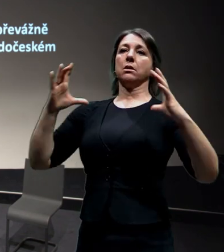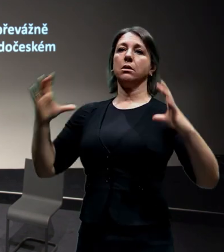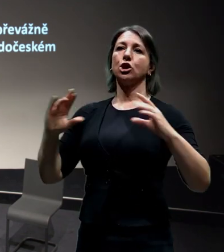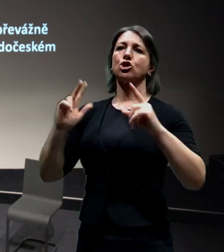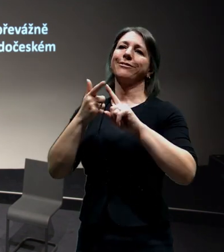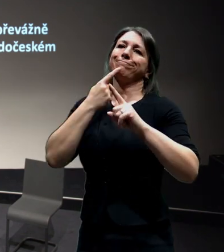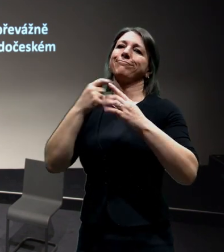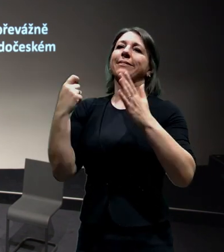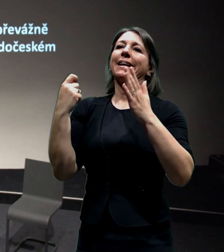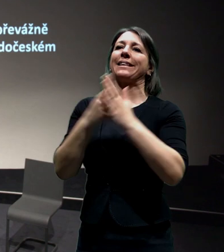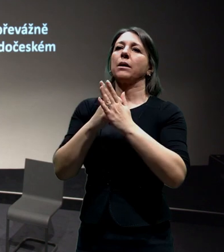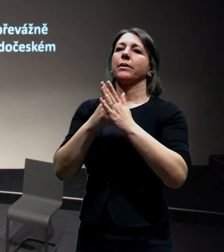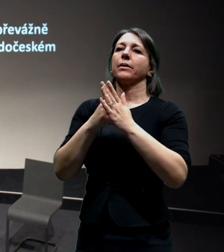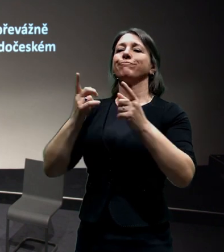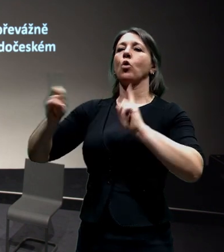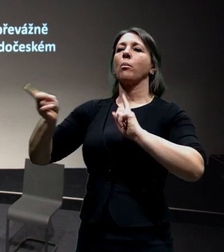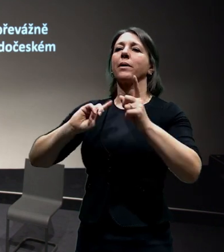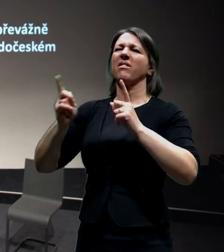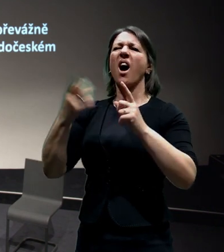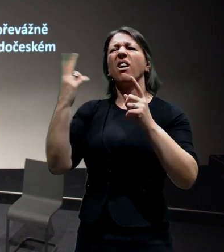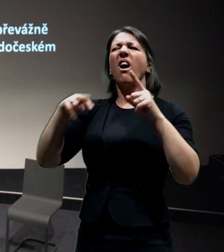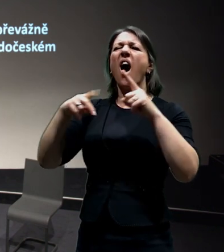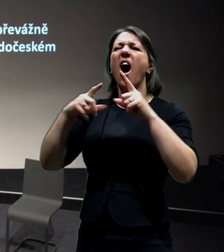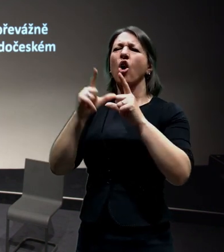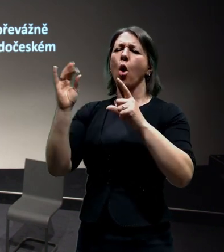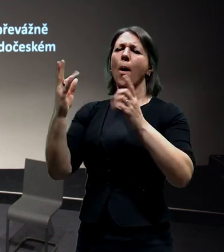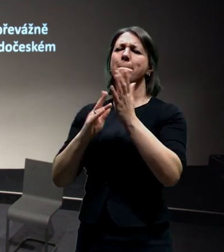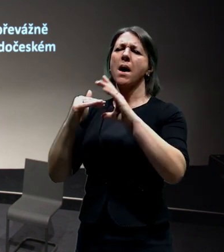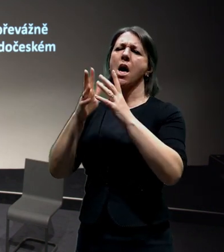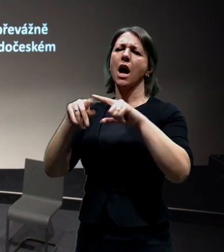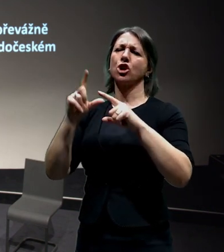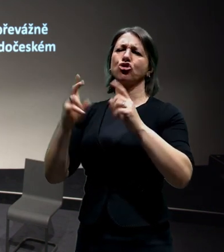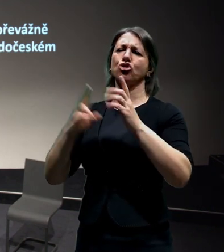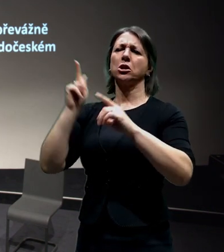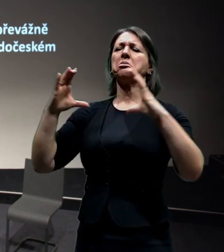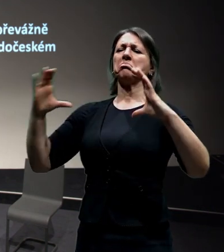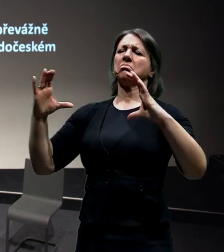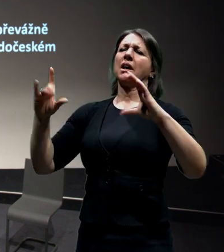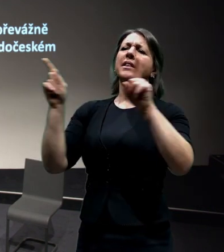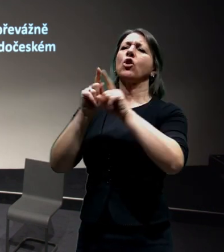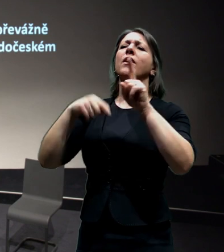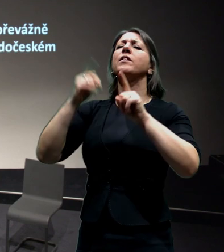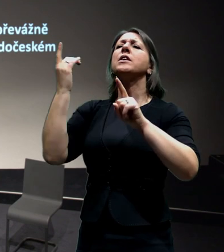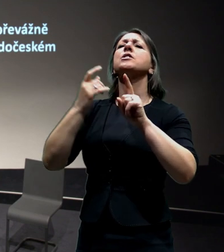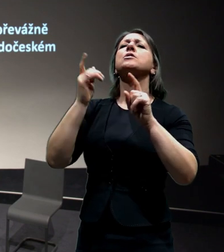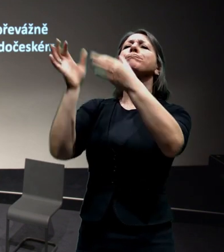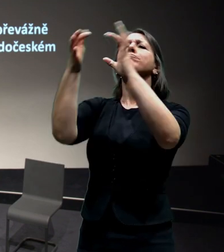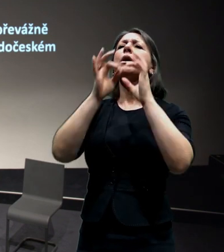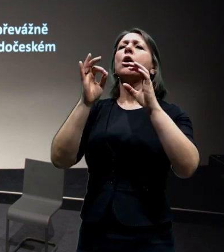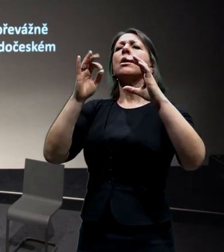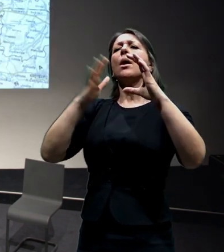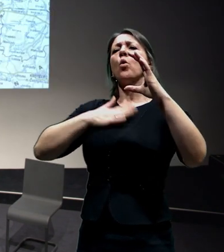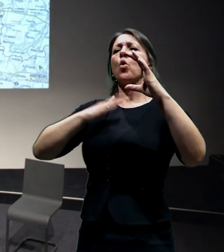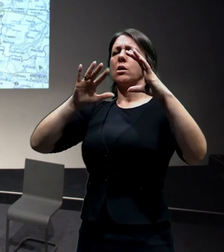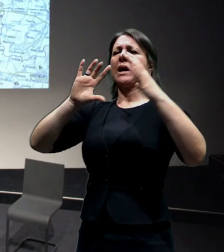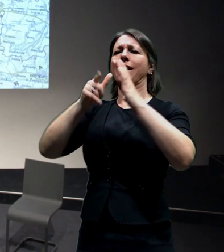takzvaný aglomerační okruh, i když to slovo okruh je tady spíše sestava tangenciálních spojení uvnitř toho regionu. A